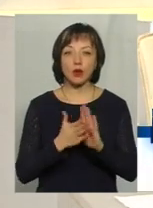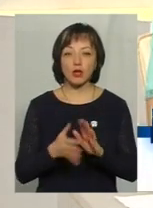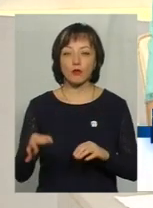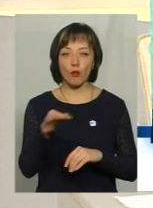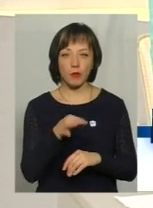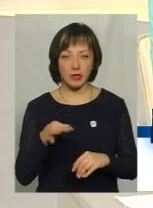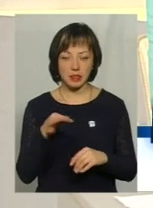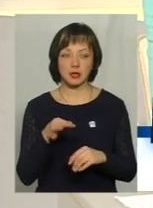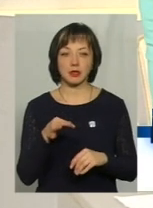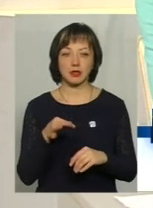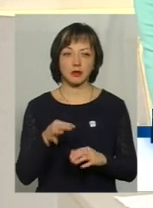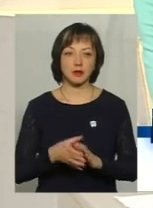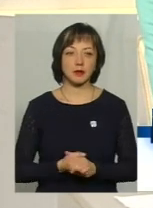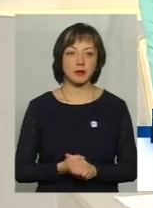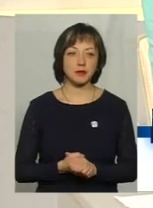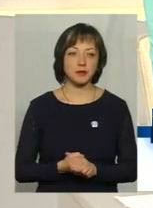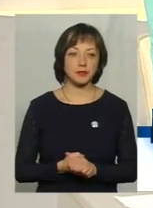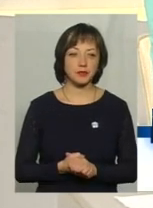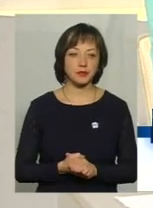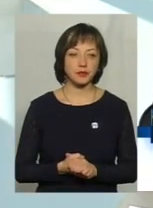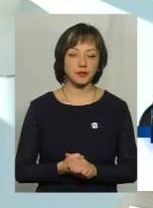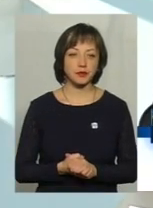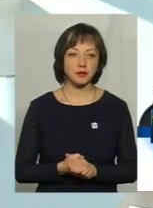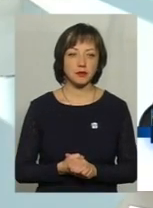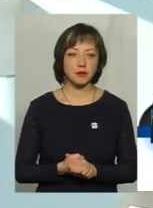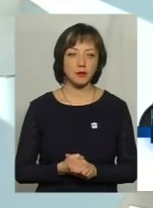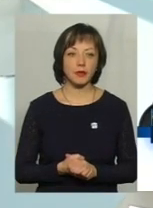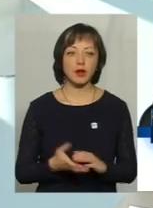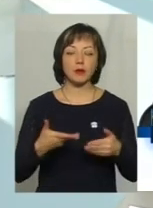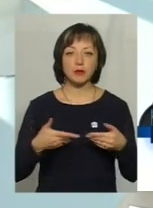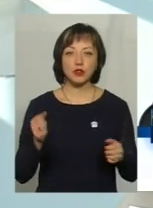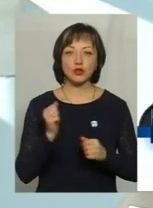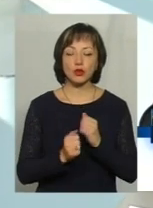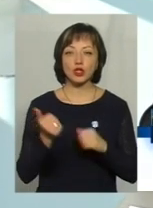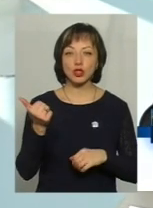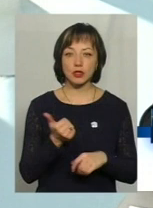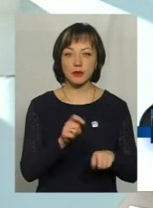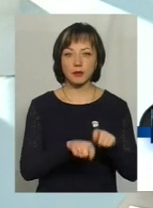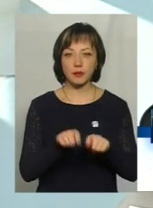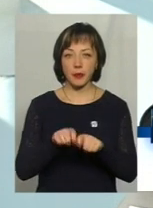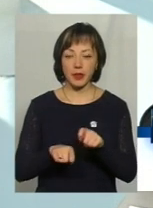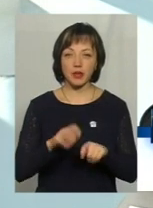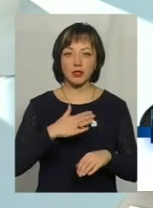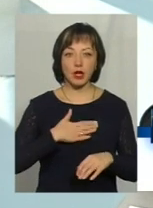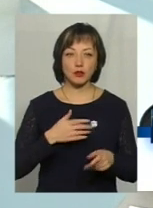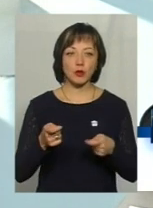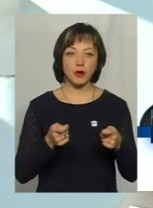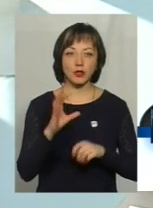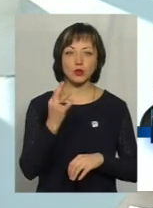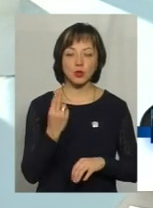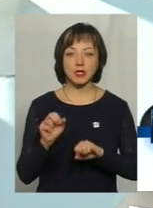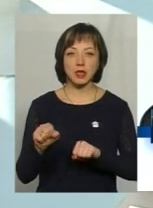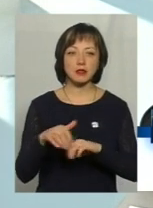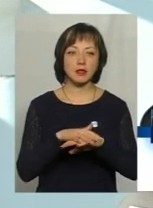області? І, пані Евгенією, по місту. Дивіться, ми щотижнево проводимо моніторинг з нашими управліннями соціального